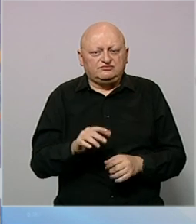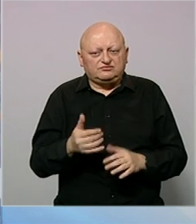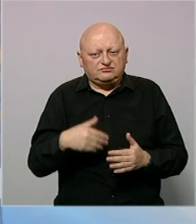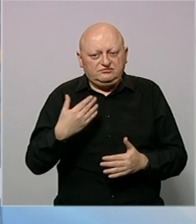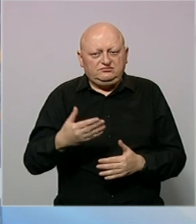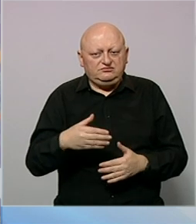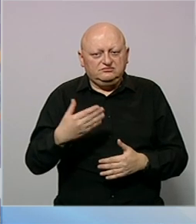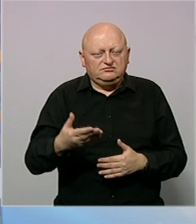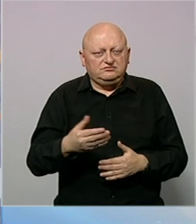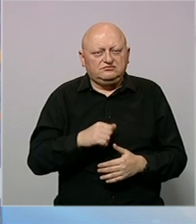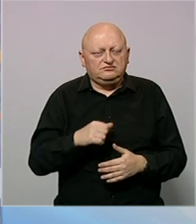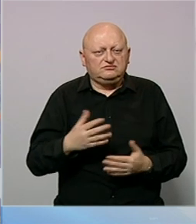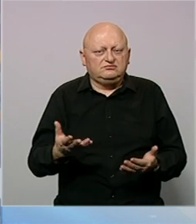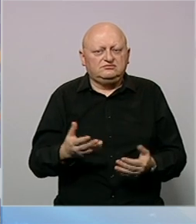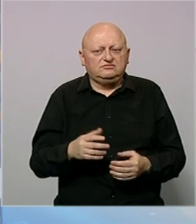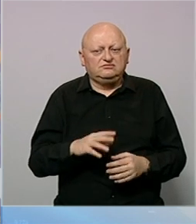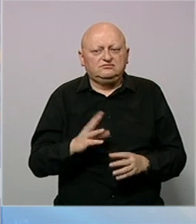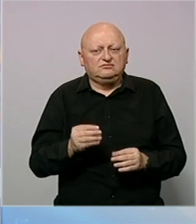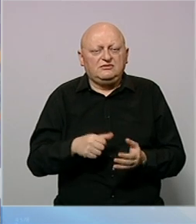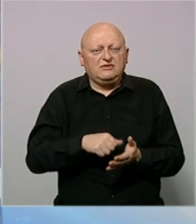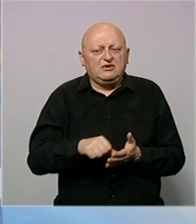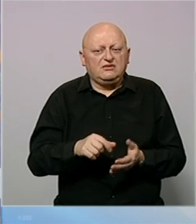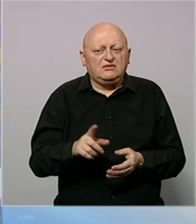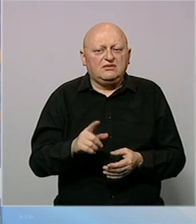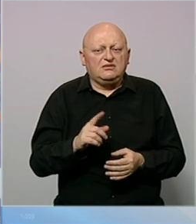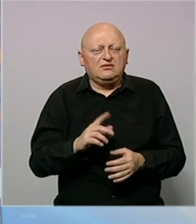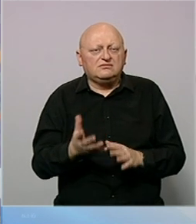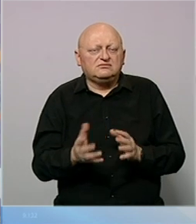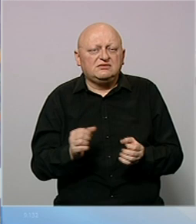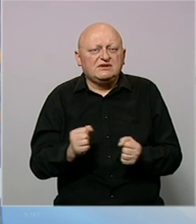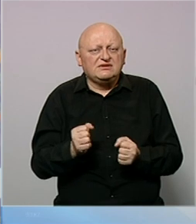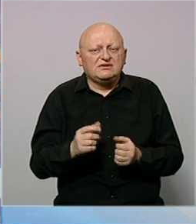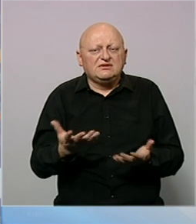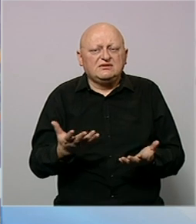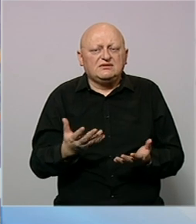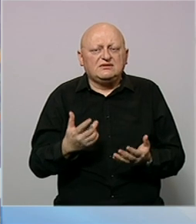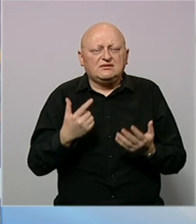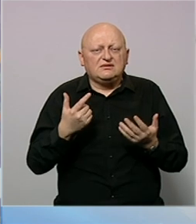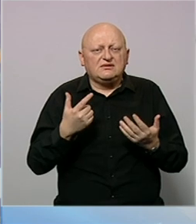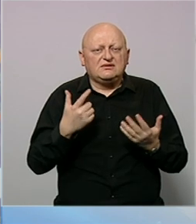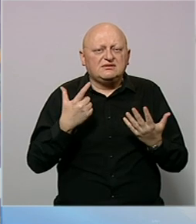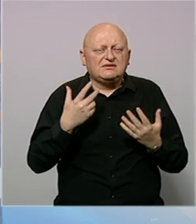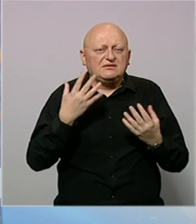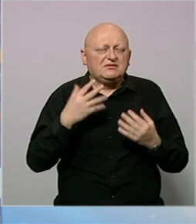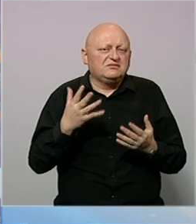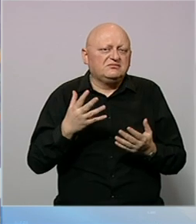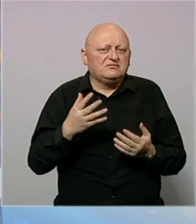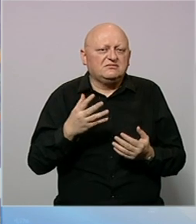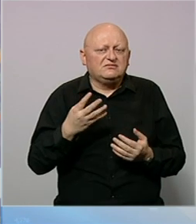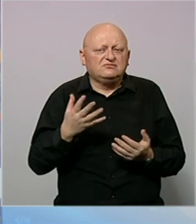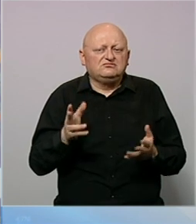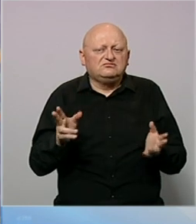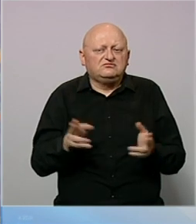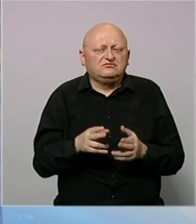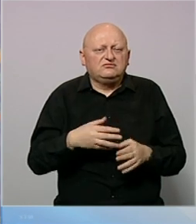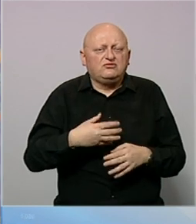za dodatno da li mora biti sve isplaćeno. Ne klasične zimovanje koje traju 70 dana, nego neki, da kažem,